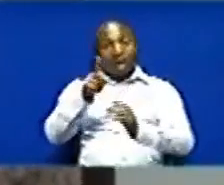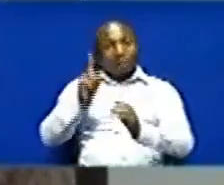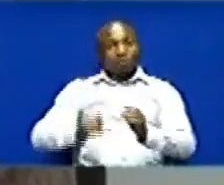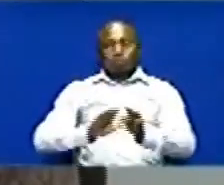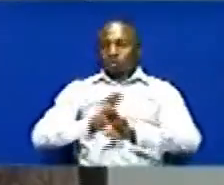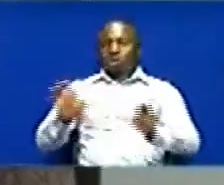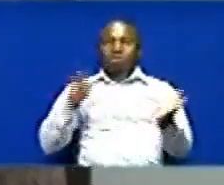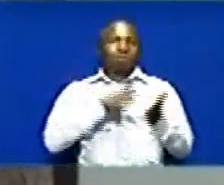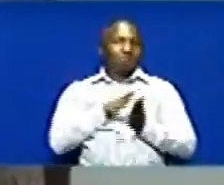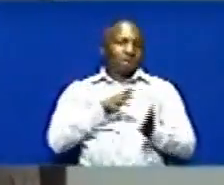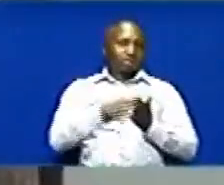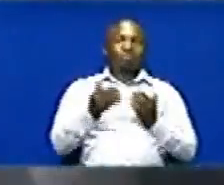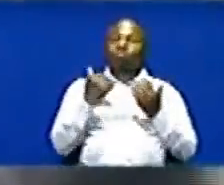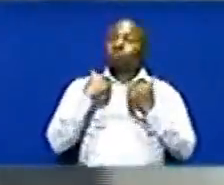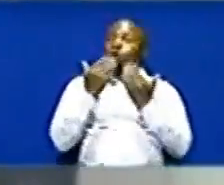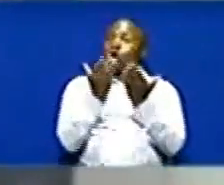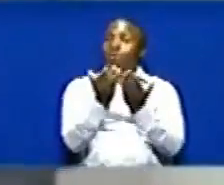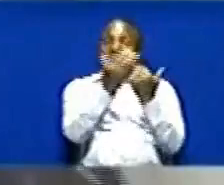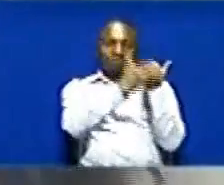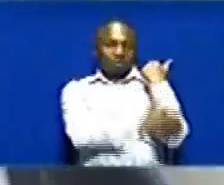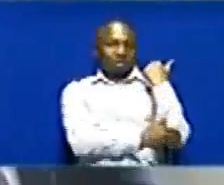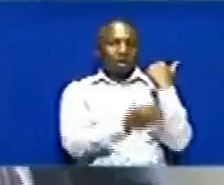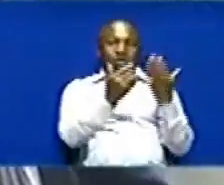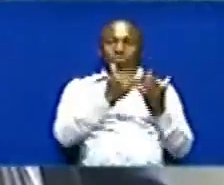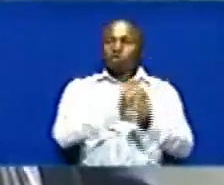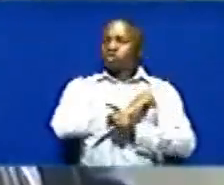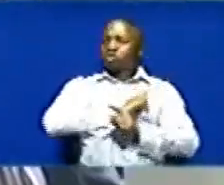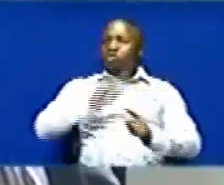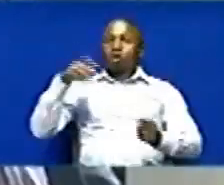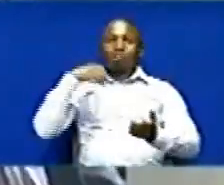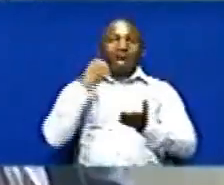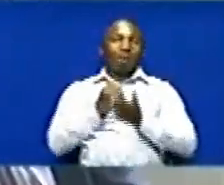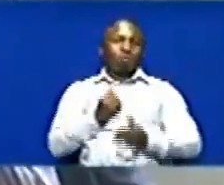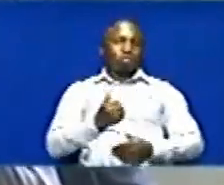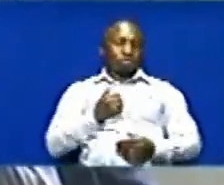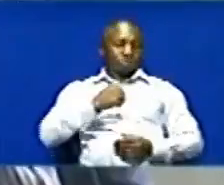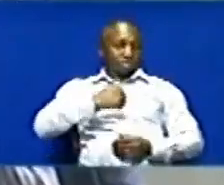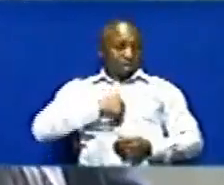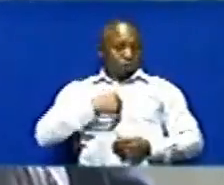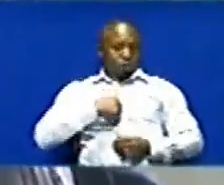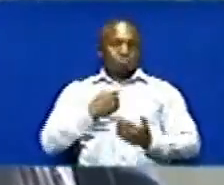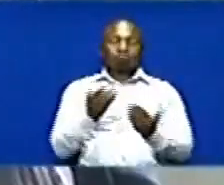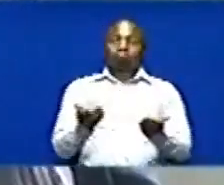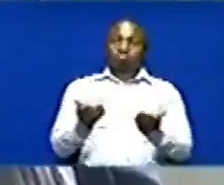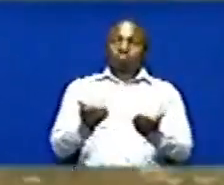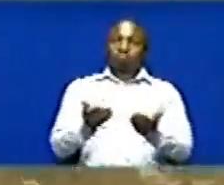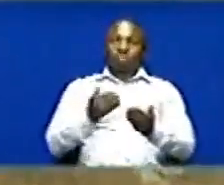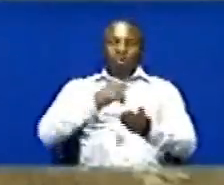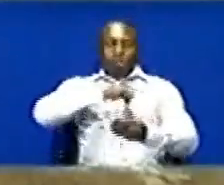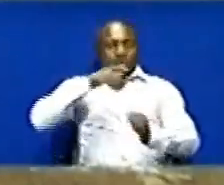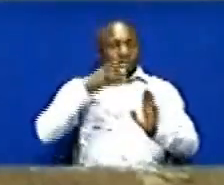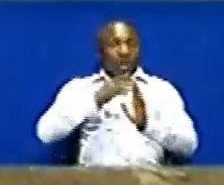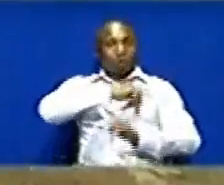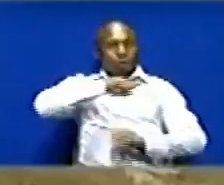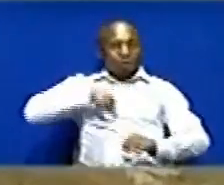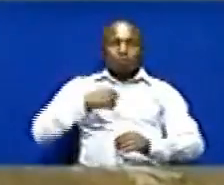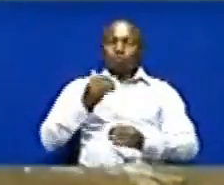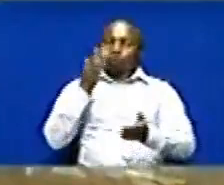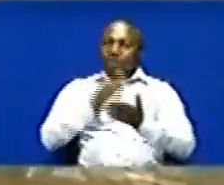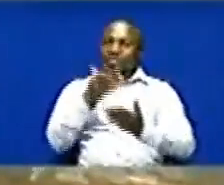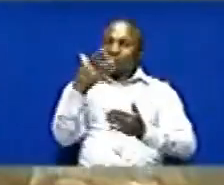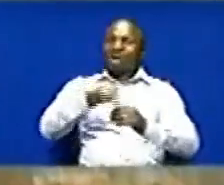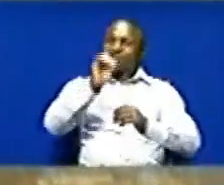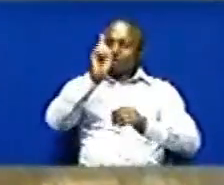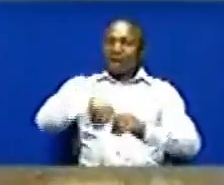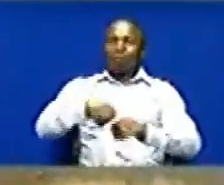Kwa mba naomba lazi Kwa sababu harikuwa kusudio letu Kusudio letu sisi Ni kuatikisha kwa mba maji Yanapatikana